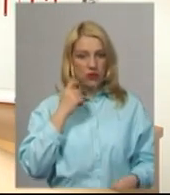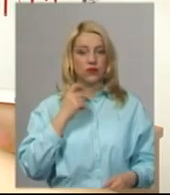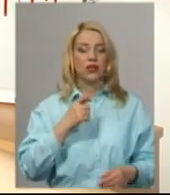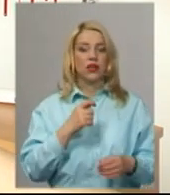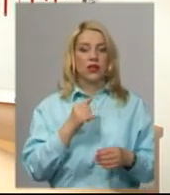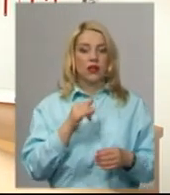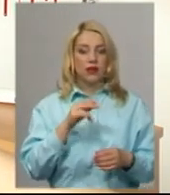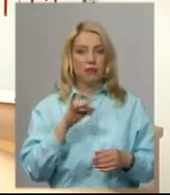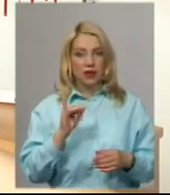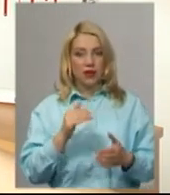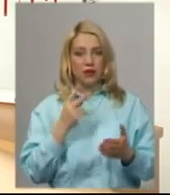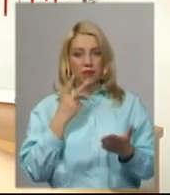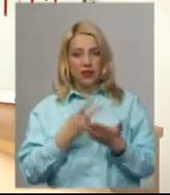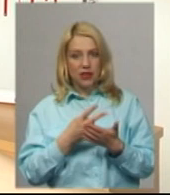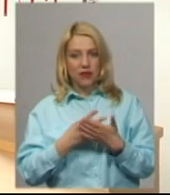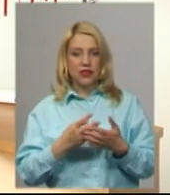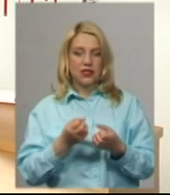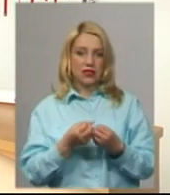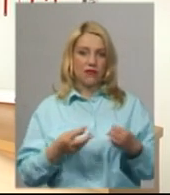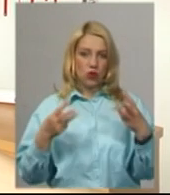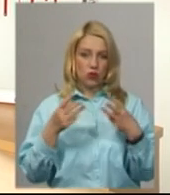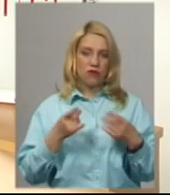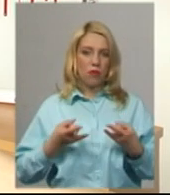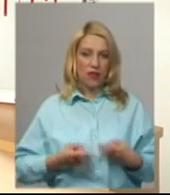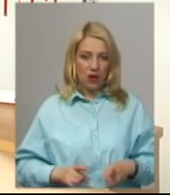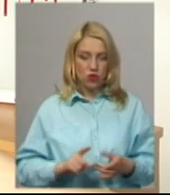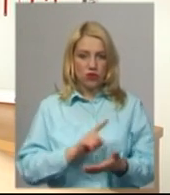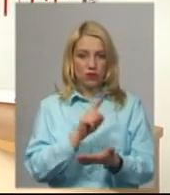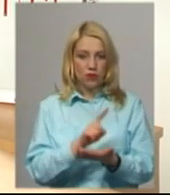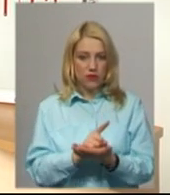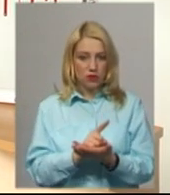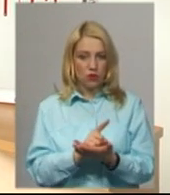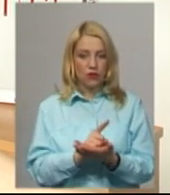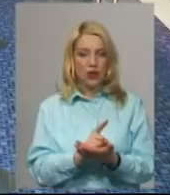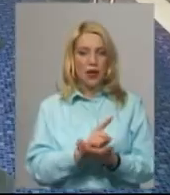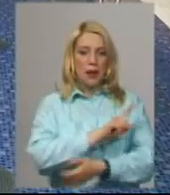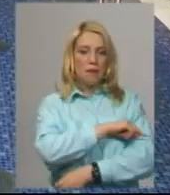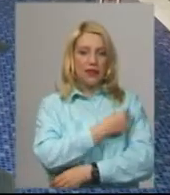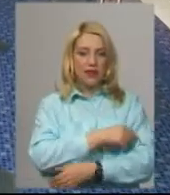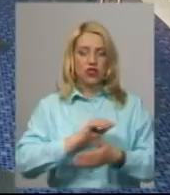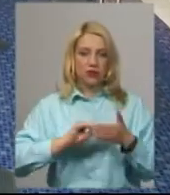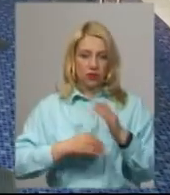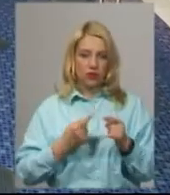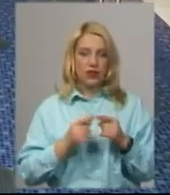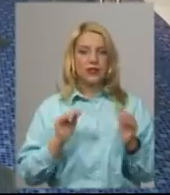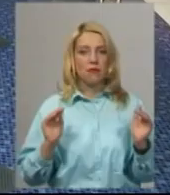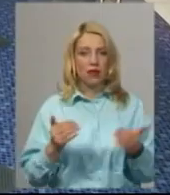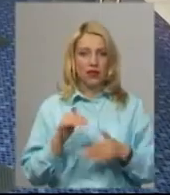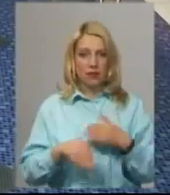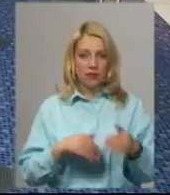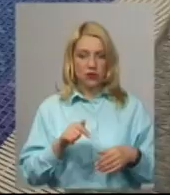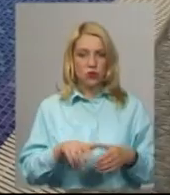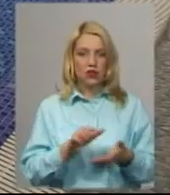При пред'явленні свідоцтва про народження і обов'язково медичні довідки. Це маленький басейн. У ньому